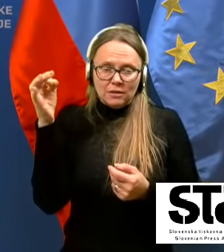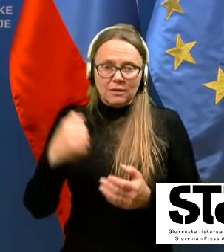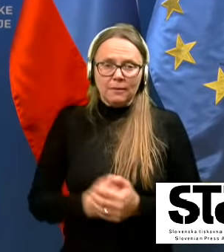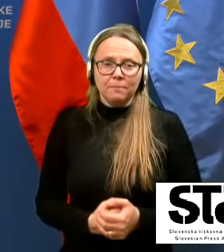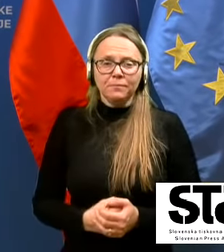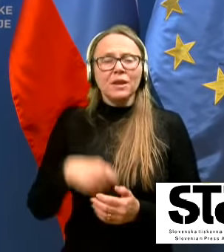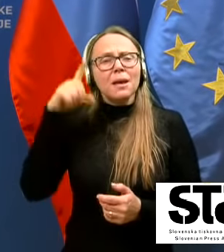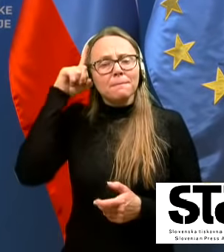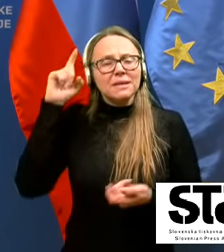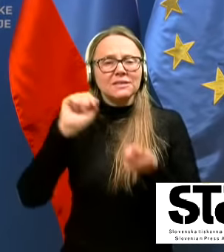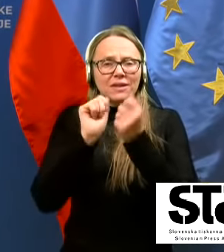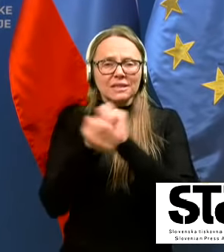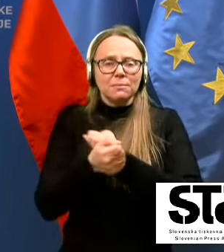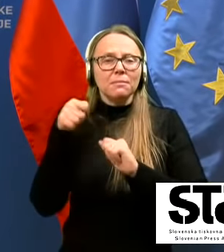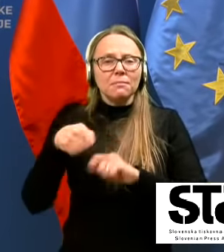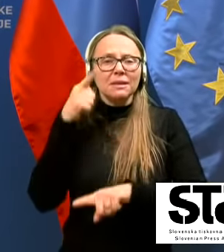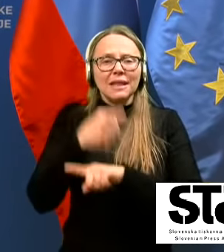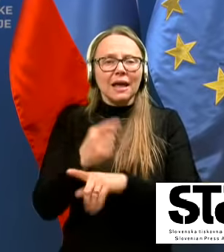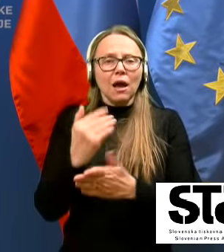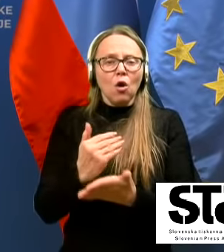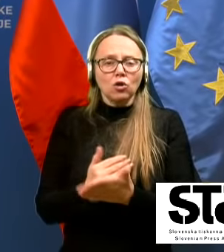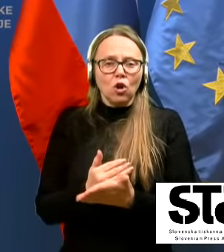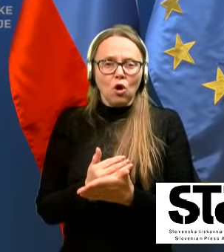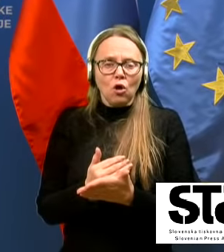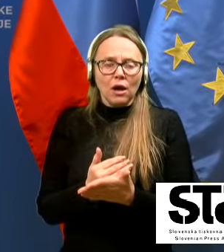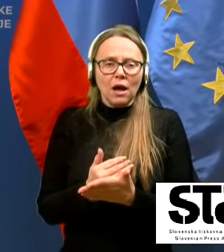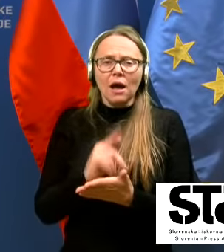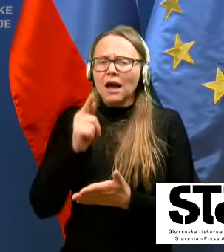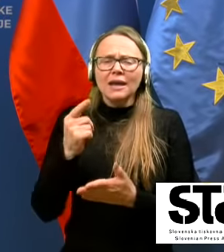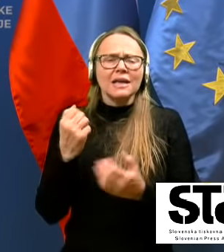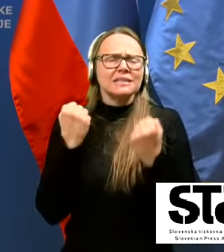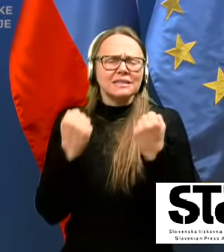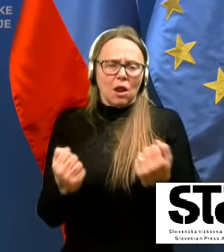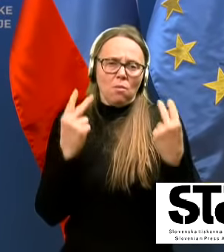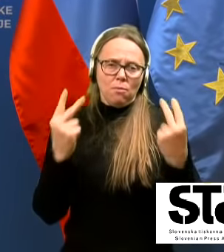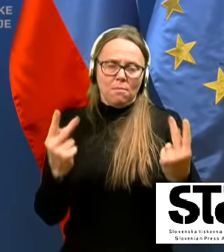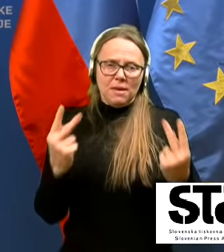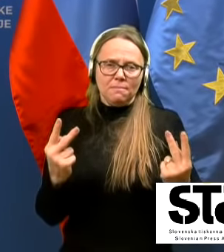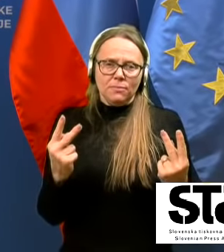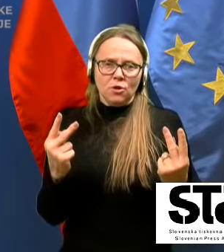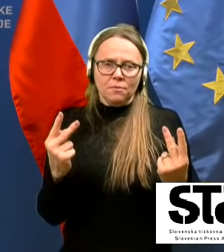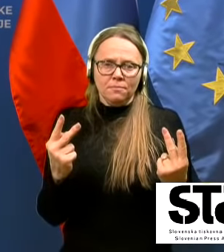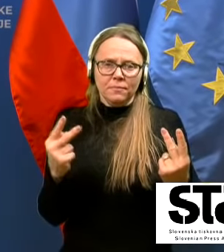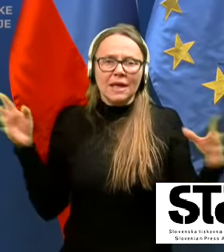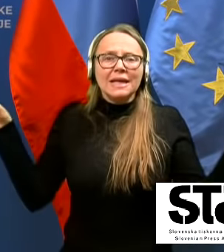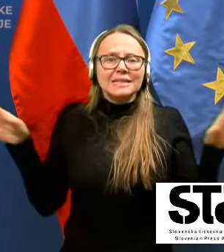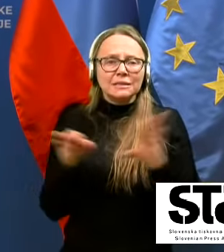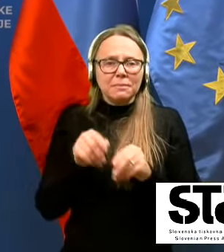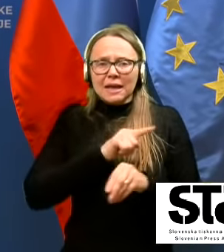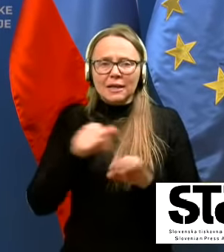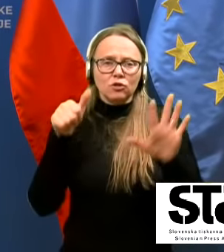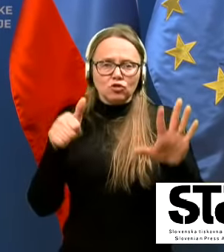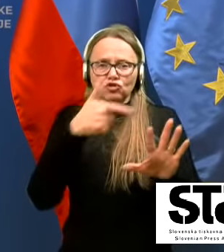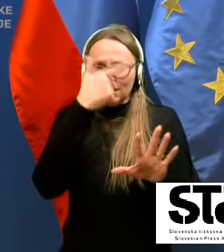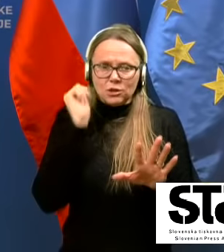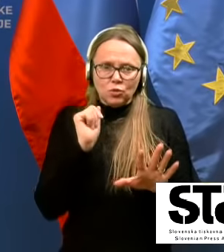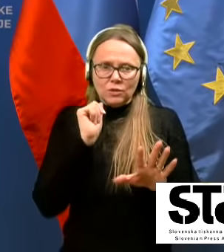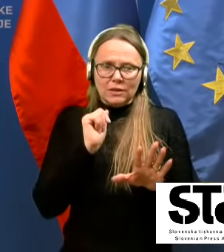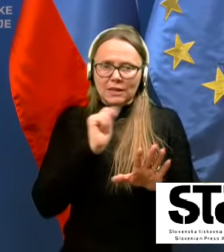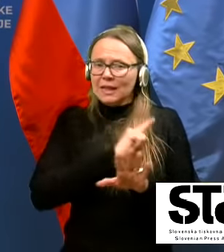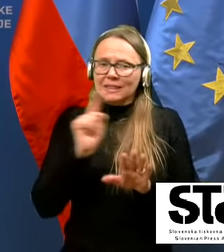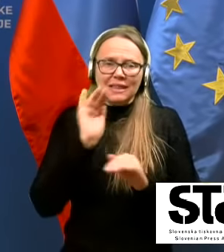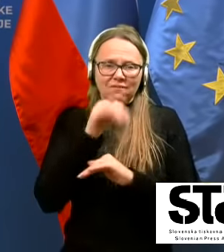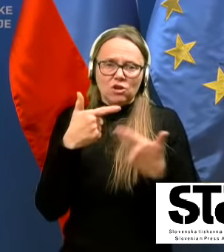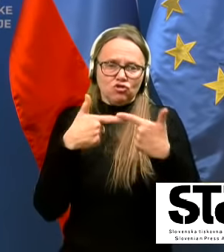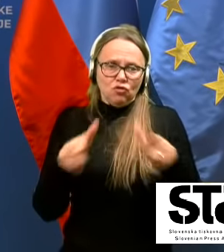Bistvene spremembe tega odloka so, kar je zelo pomembno, torej, zbiranje do šest ljudi ni več dovoljeno.